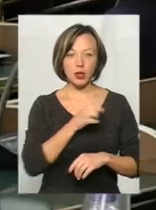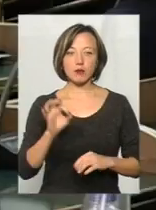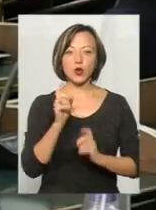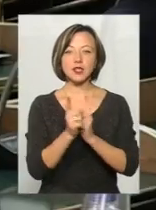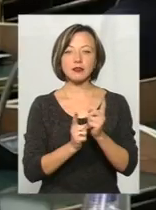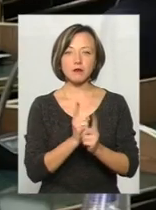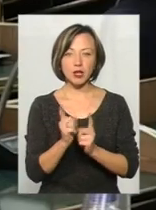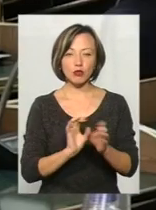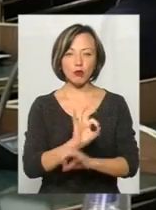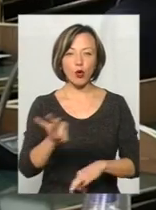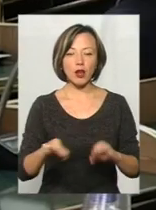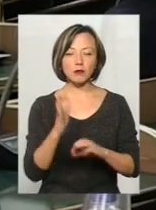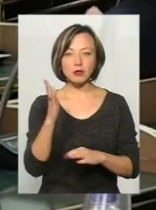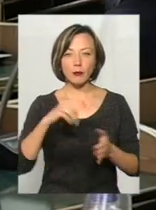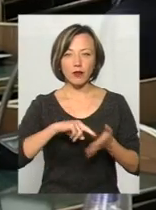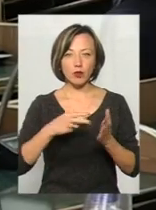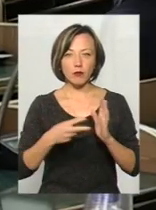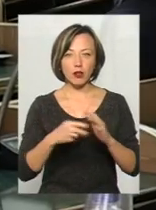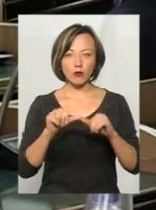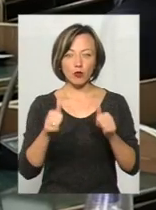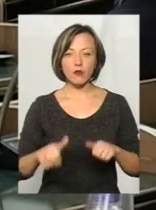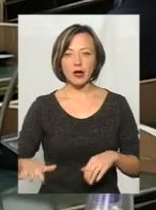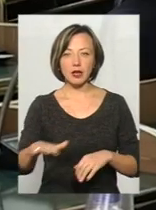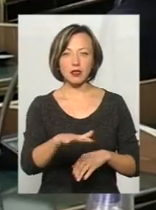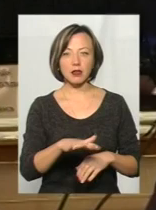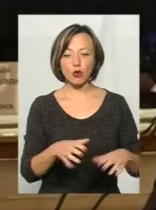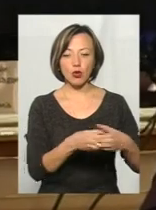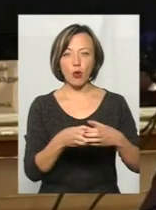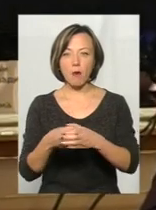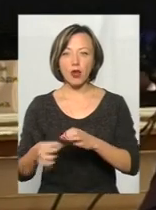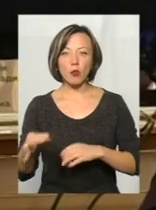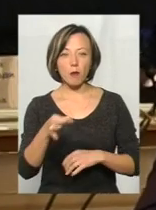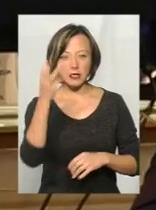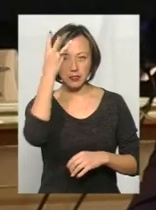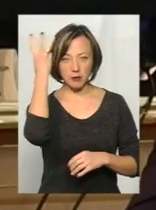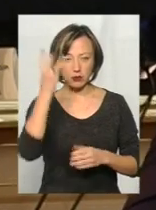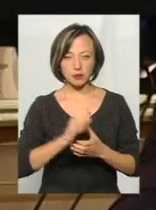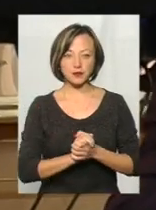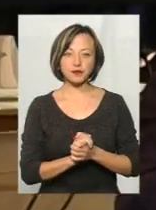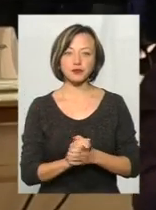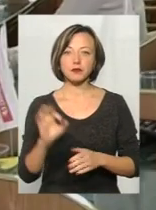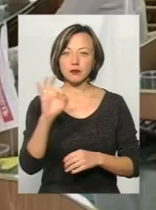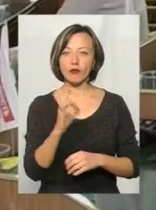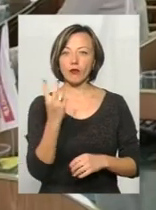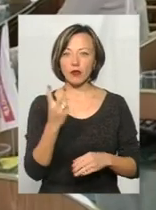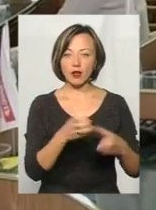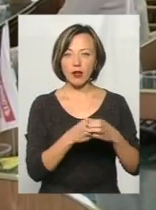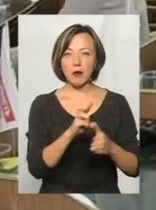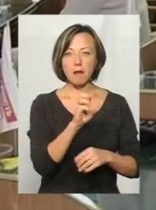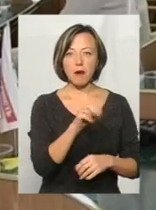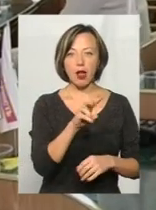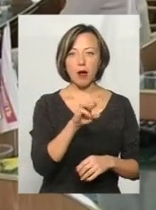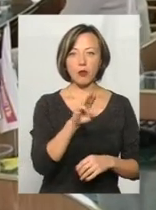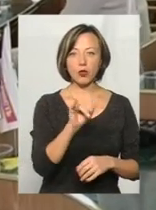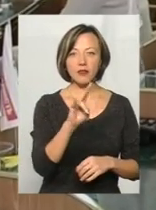змін до проєкту перспективного плану формування територій громад Хмельницької області. Щодо двох громад Баламутівської,